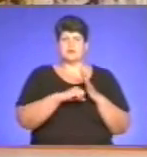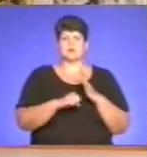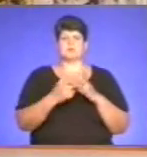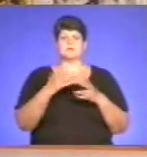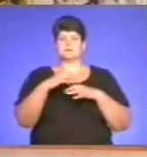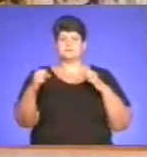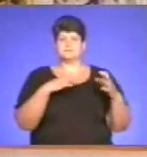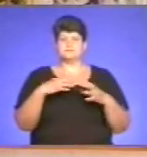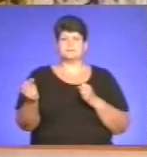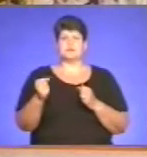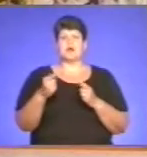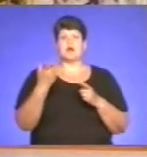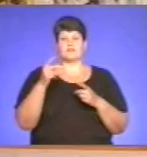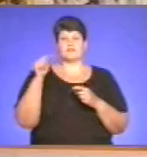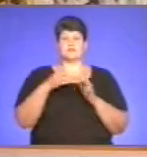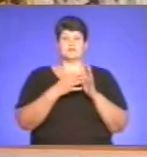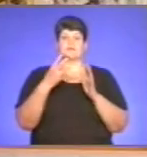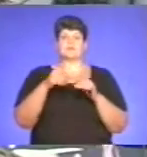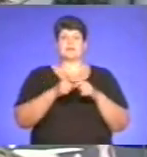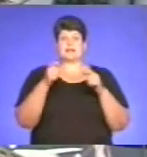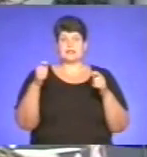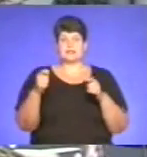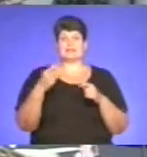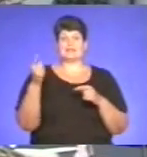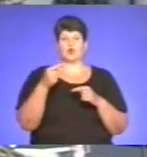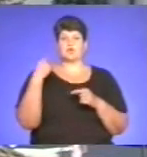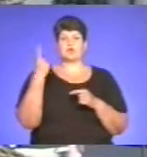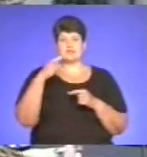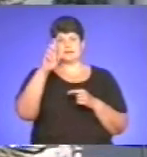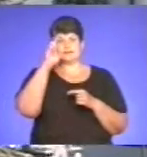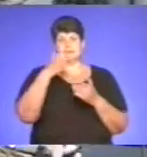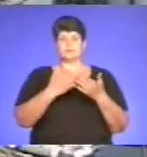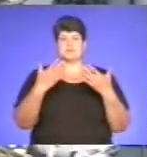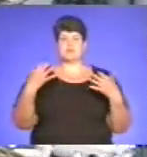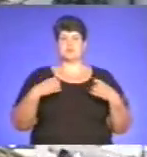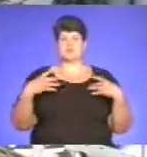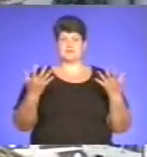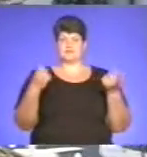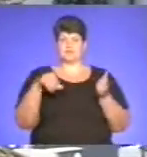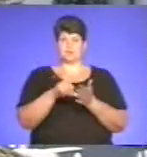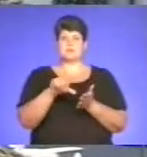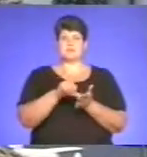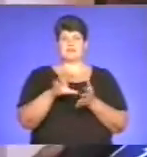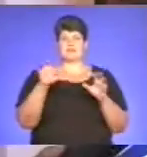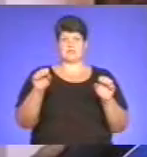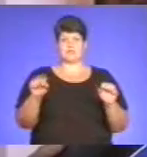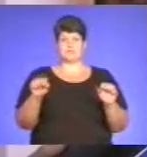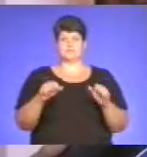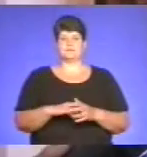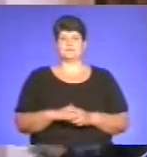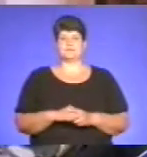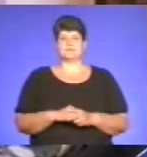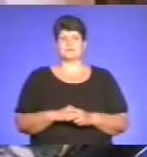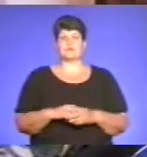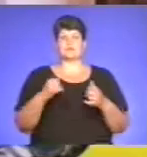році відкрили Тернопільський обласний краєзнавчий музей. Урочистостях взяли участь представники влади. В повністі з